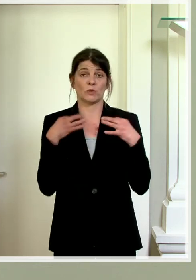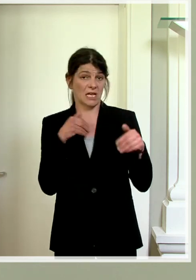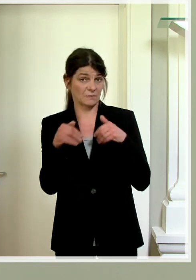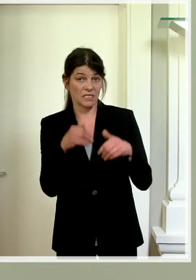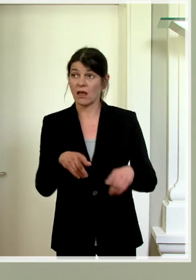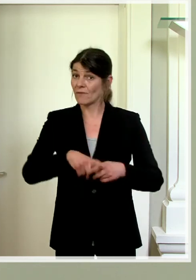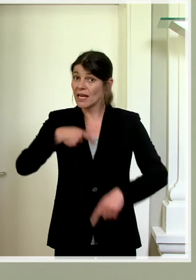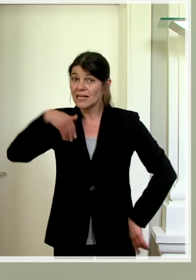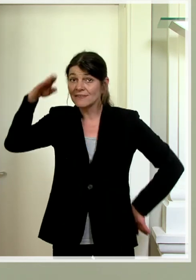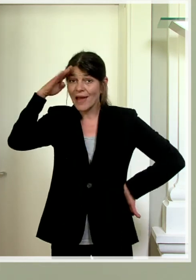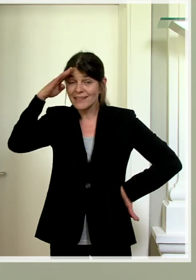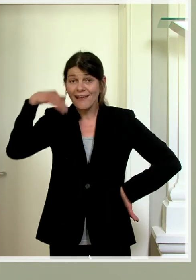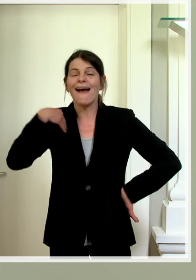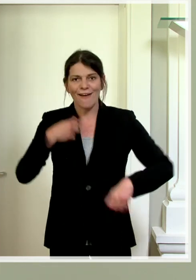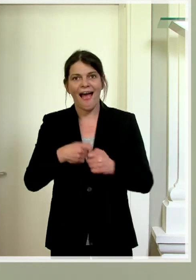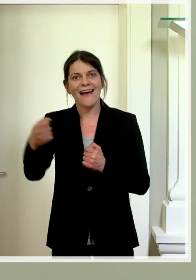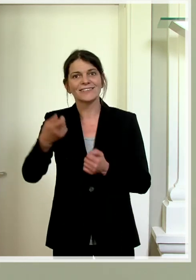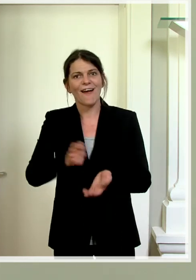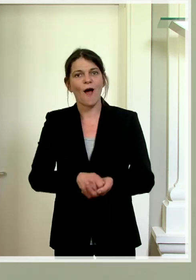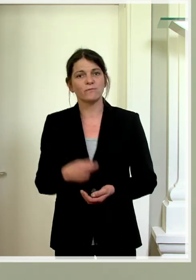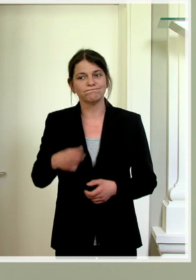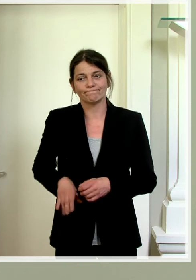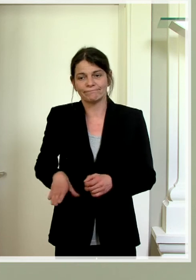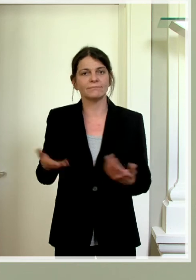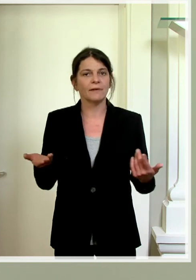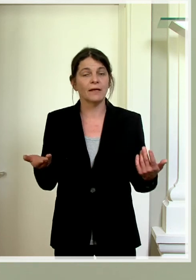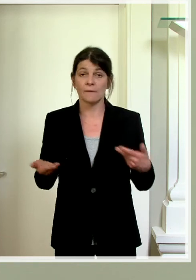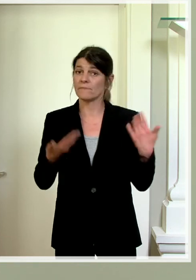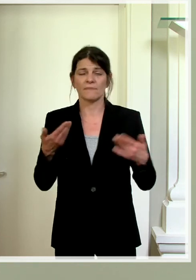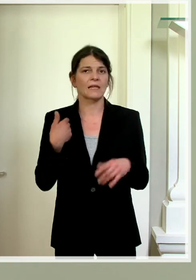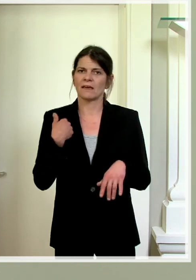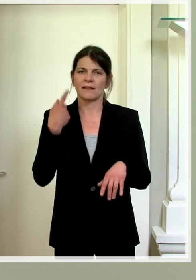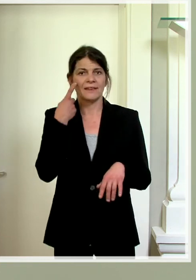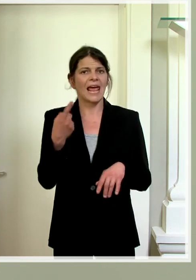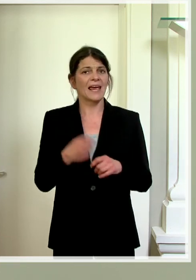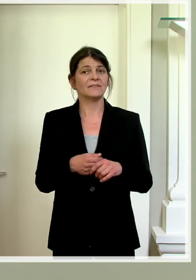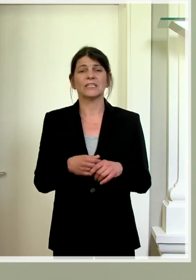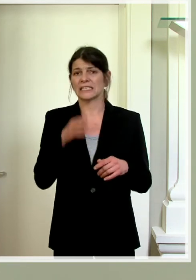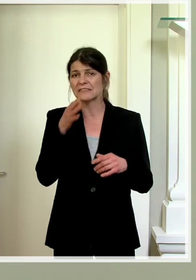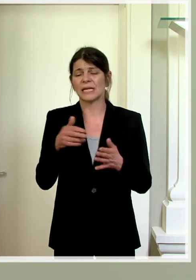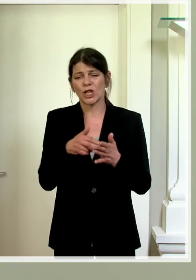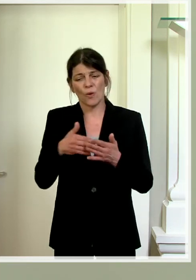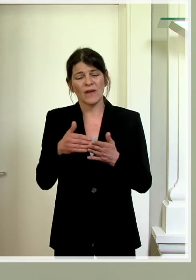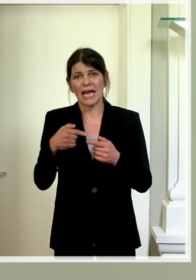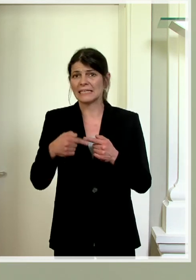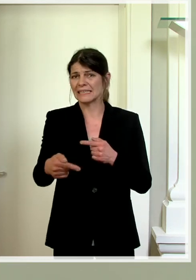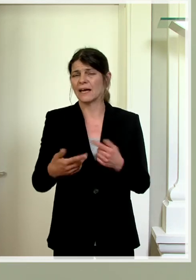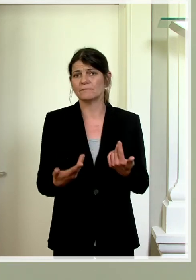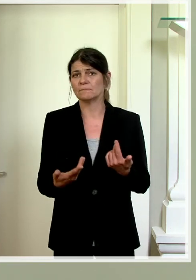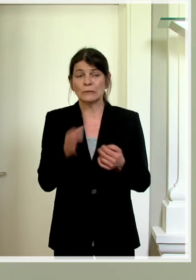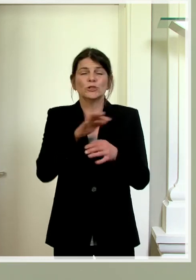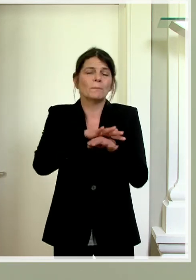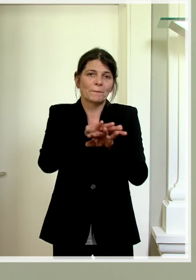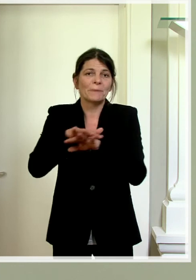das wissen würde, würde ich Aktien kaufen. Nein, also wir gehen davon aus, dass es natürlich nachhaltig in gewissen